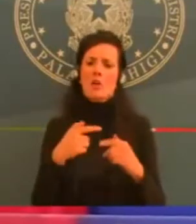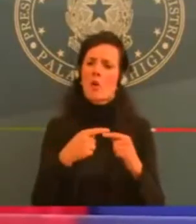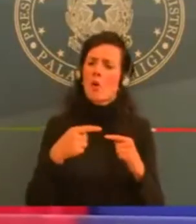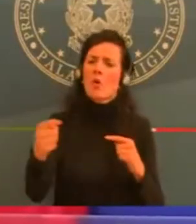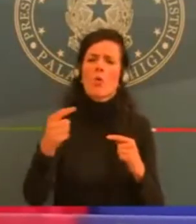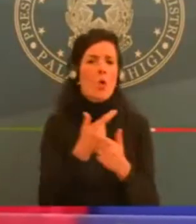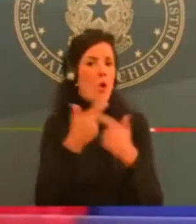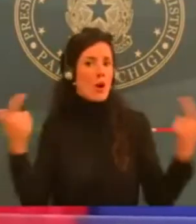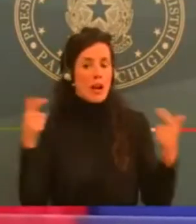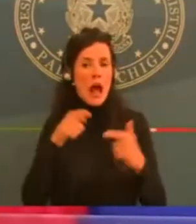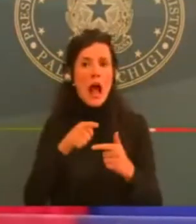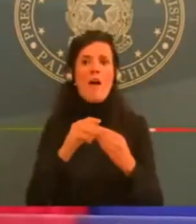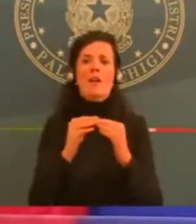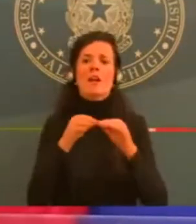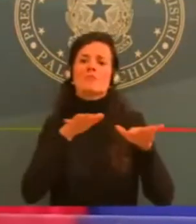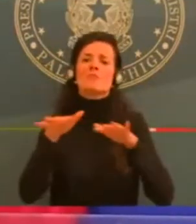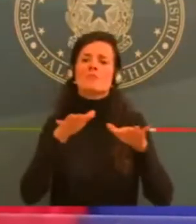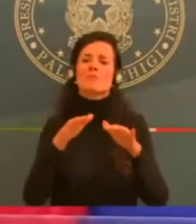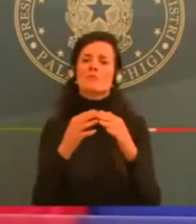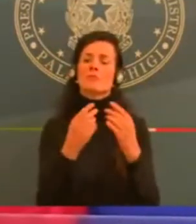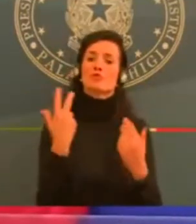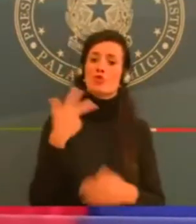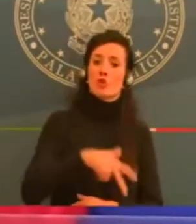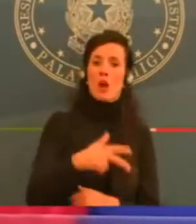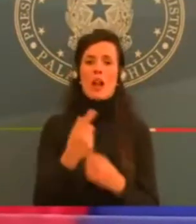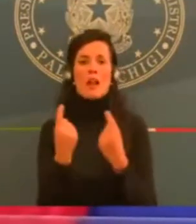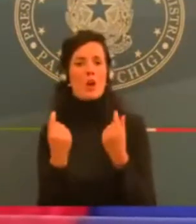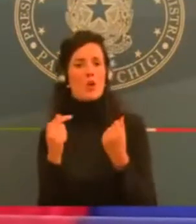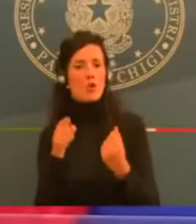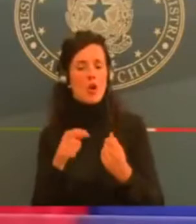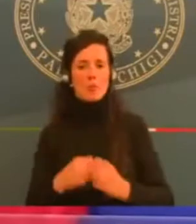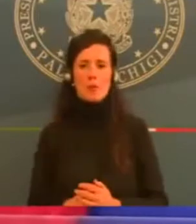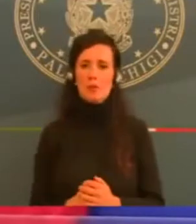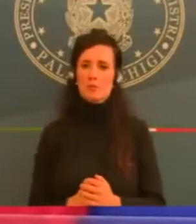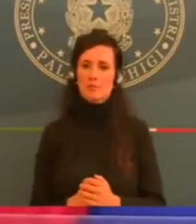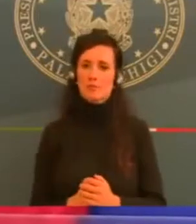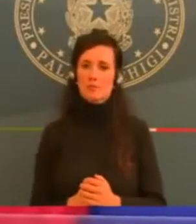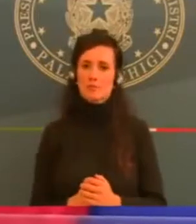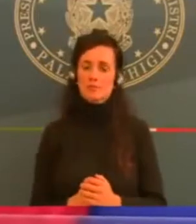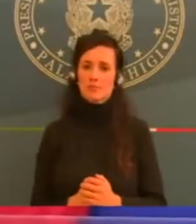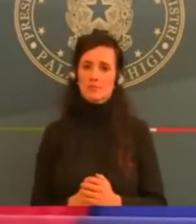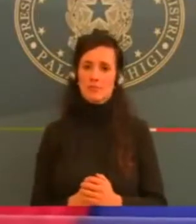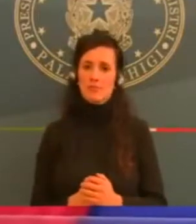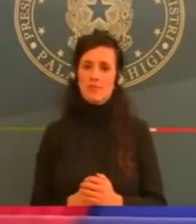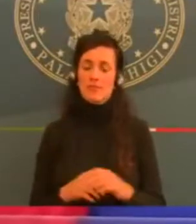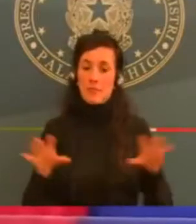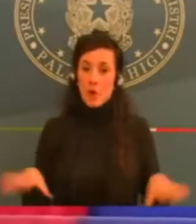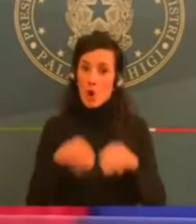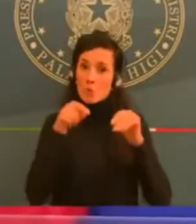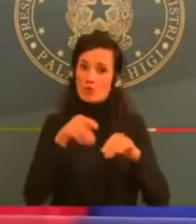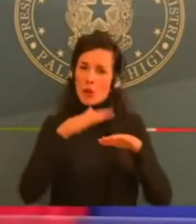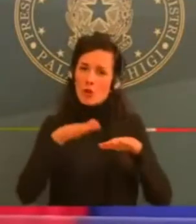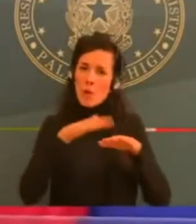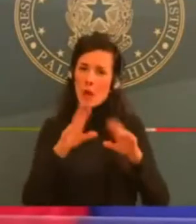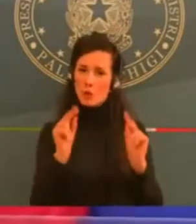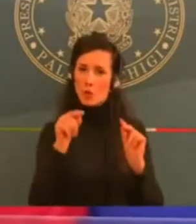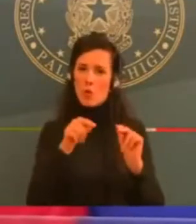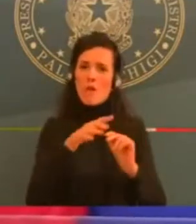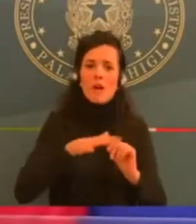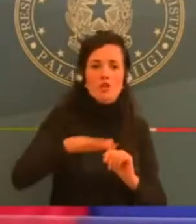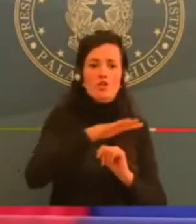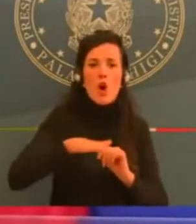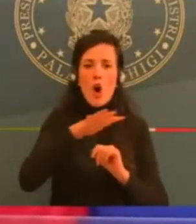a zone, eravamo con l'RTA 1 e 7, l'abbiamo riportato a 0,86, tant'è